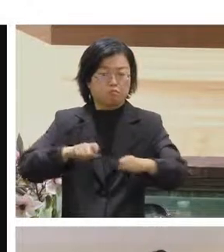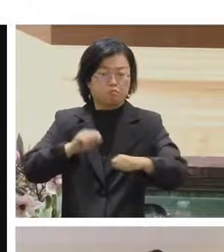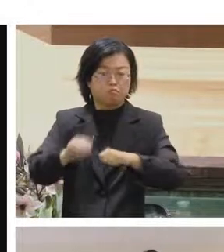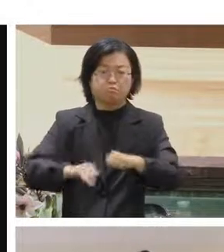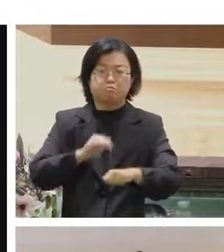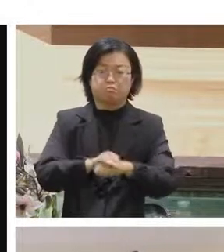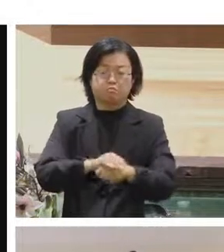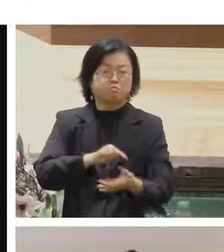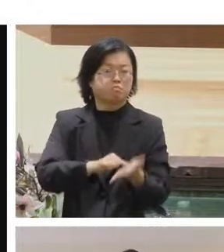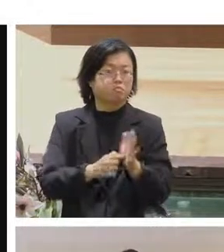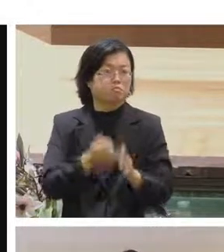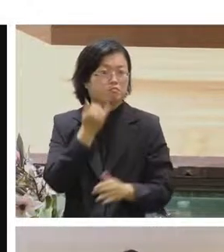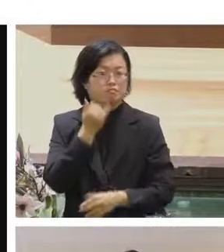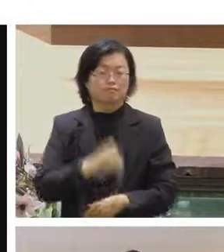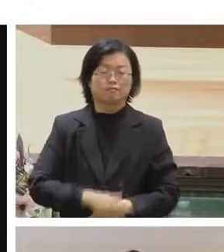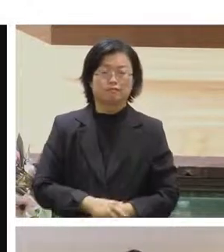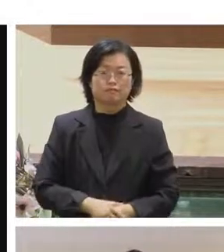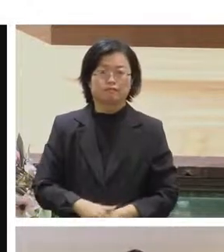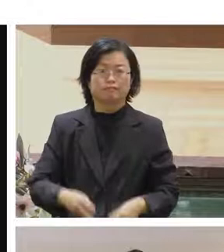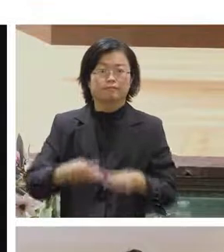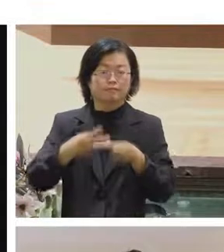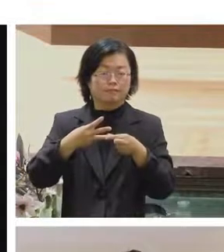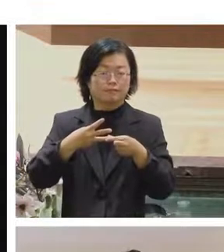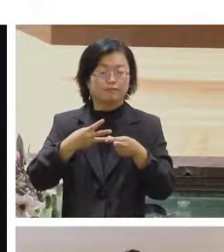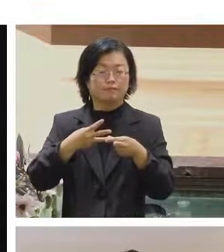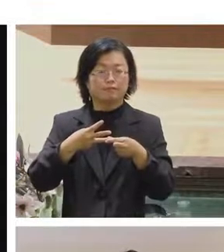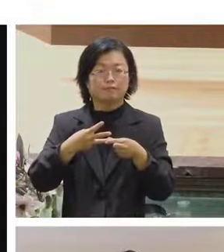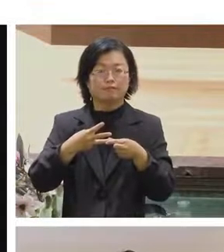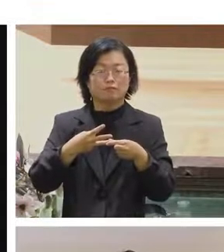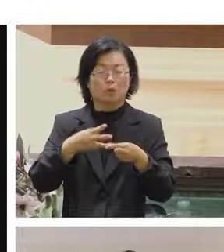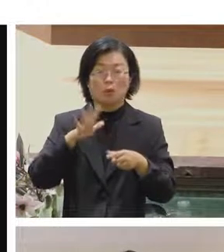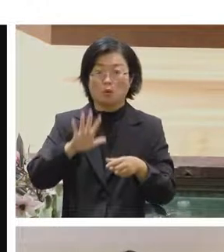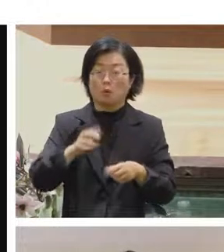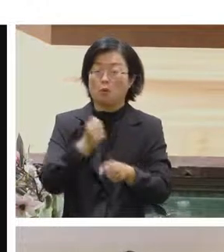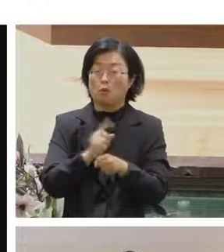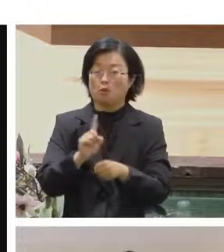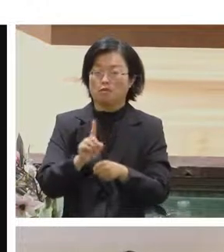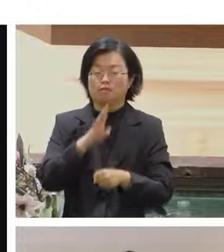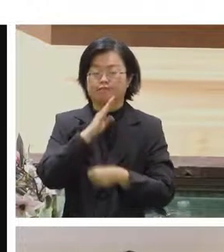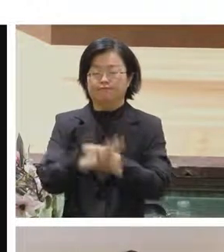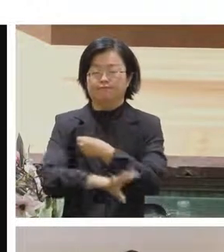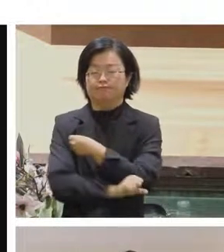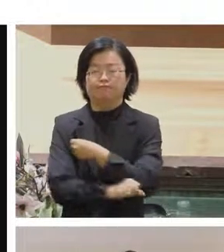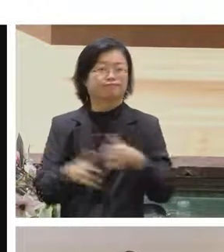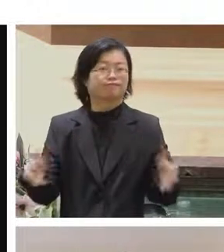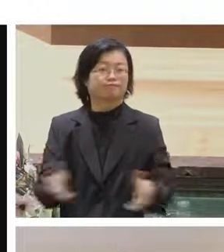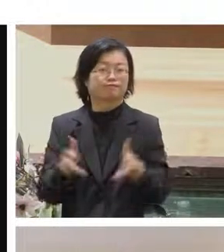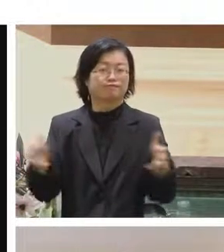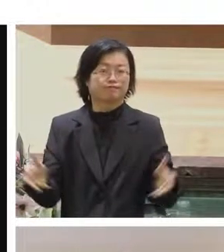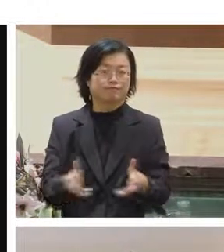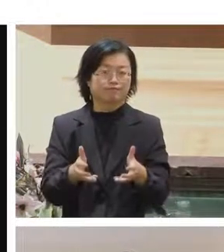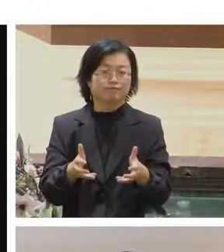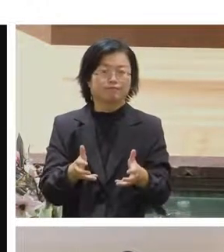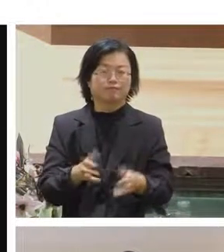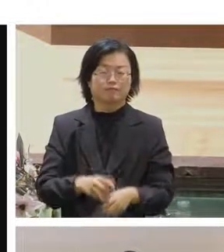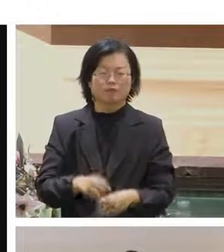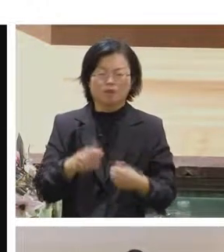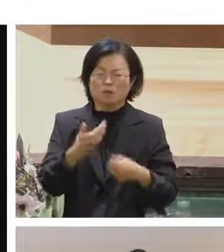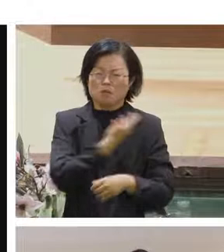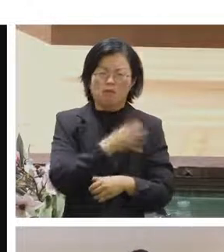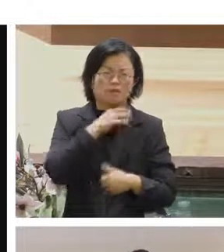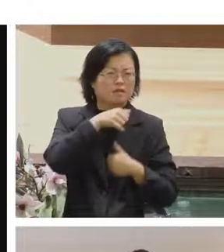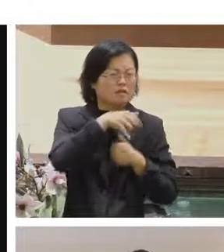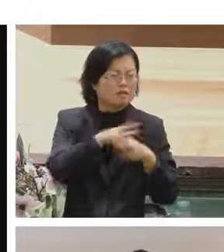跟上線另外第三個揪鬆團做得很重要的就是基礎建設不管是HackMD的共筆系統